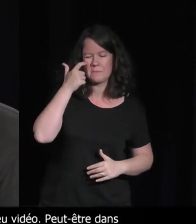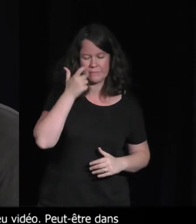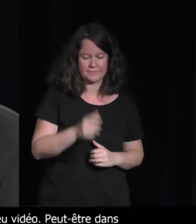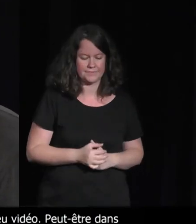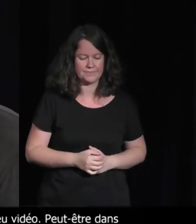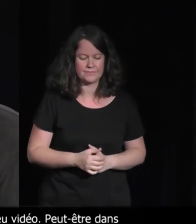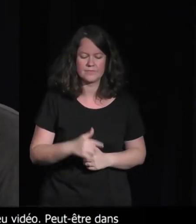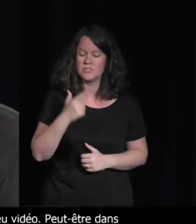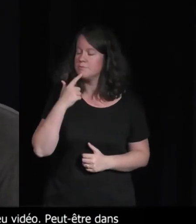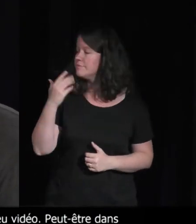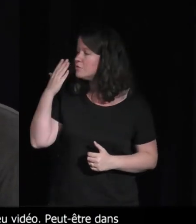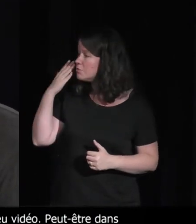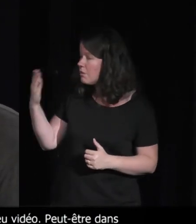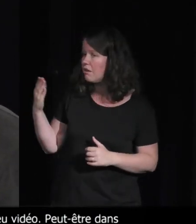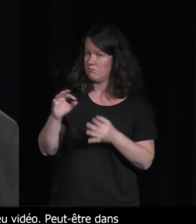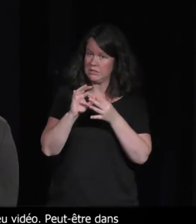jeu,